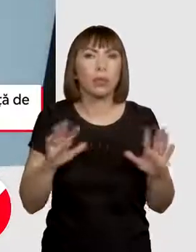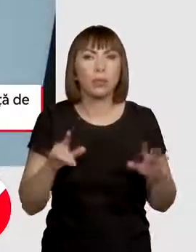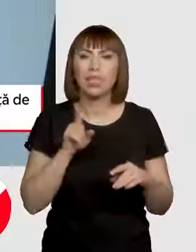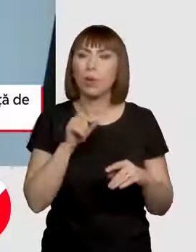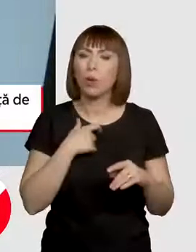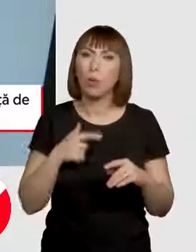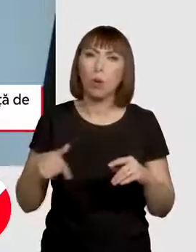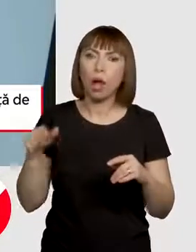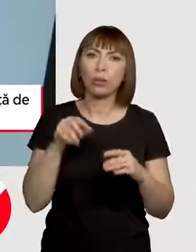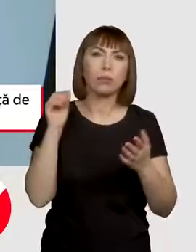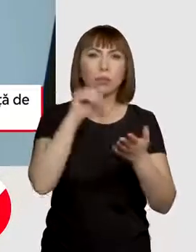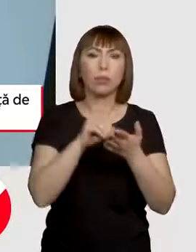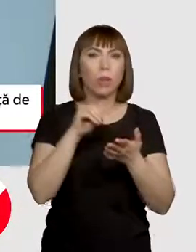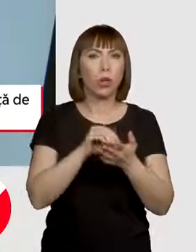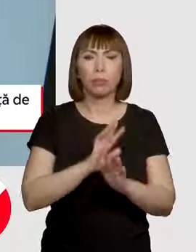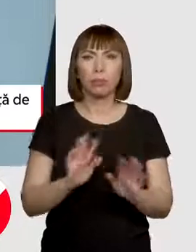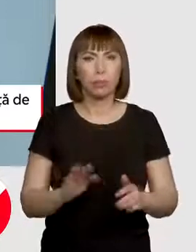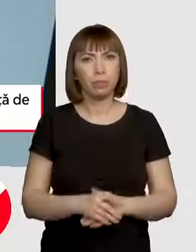nimeni nu se poate programa.